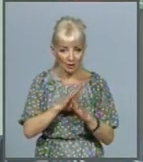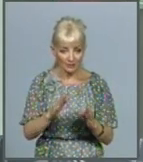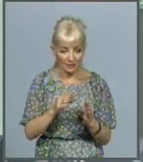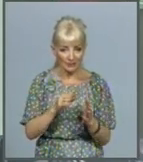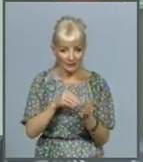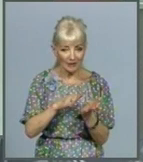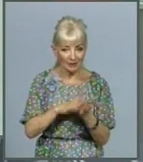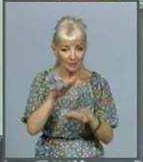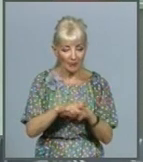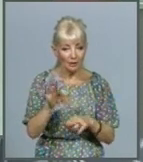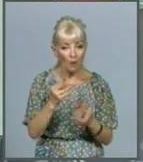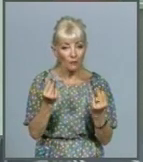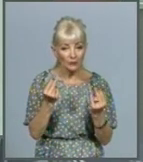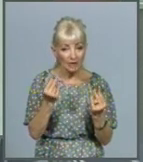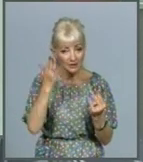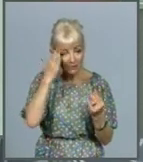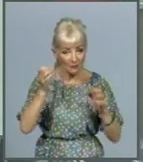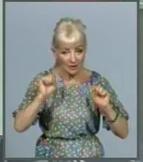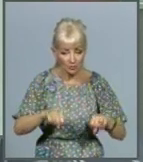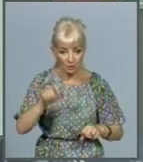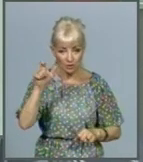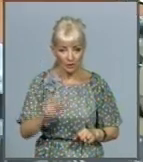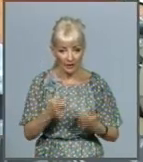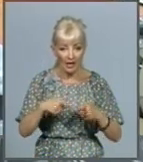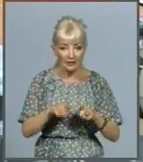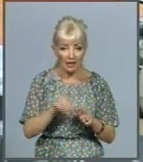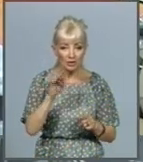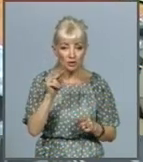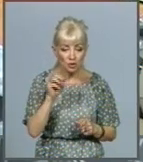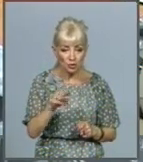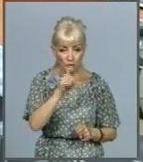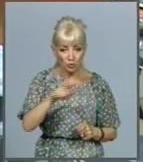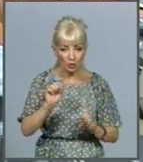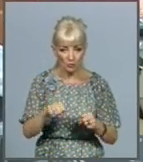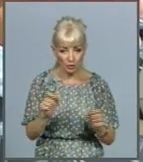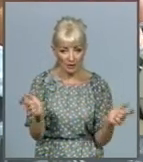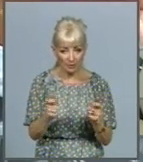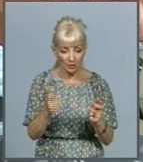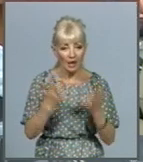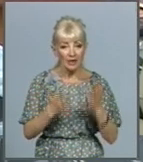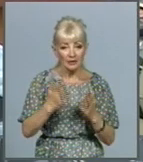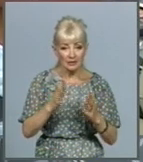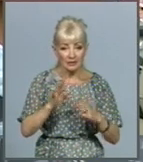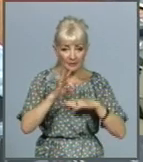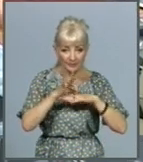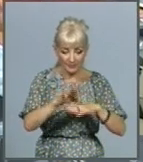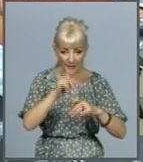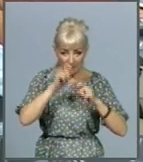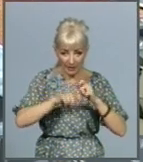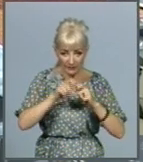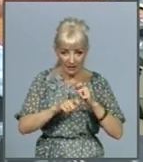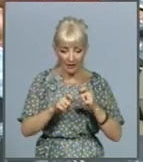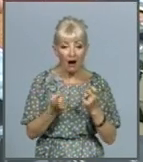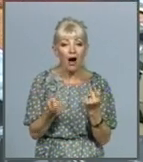спроможність клієнта. Також рахунки осіб можуть заблокувати, якщо проводиться розслідування щодо походження коштів. Щоб